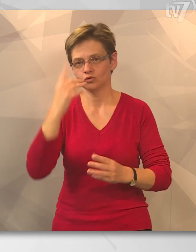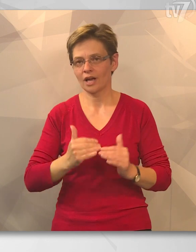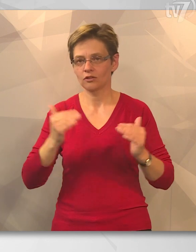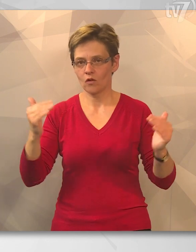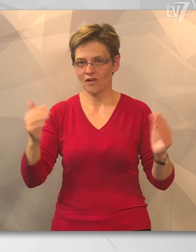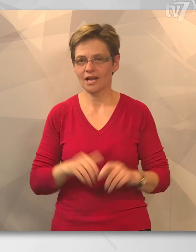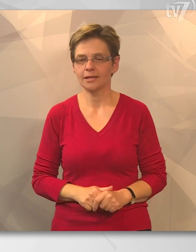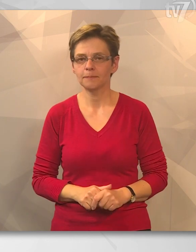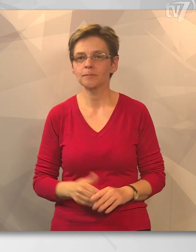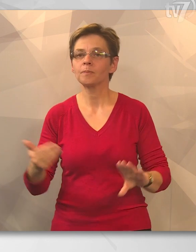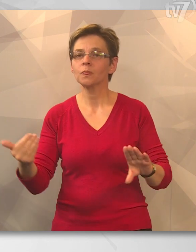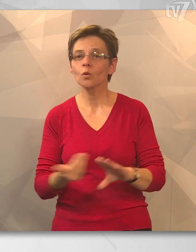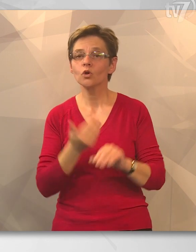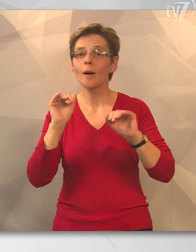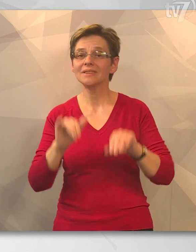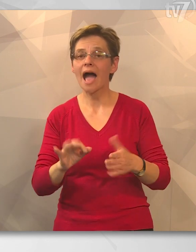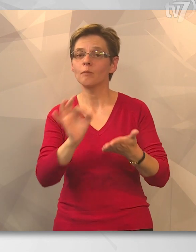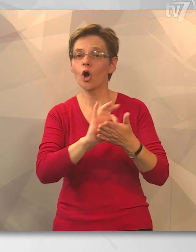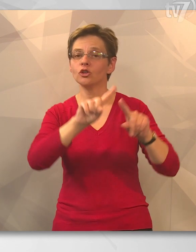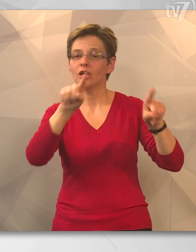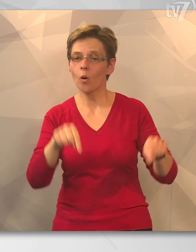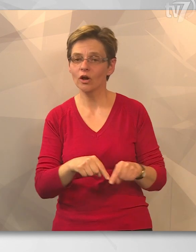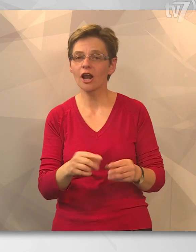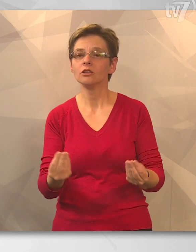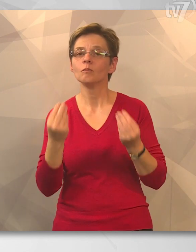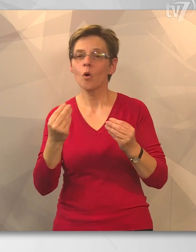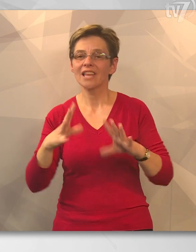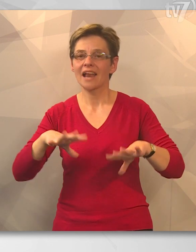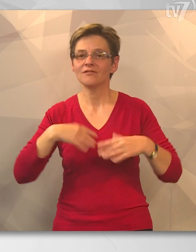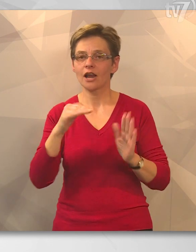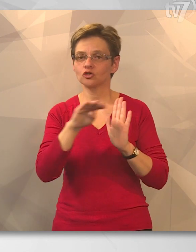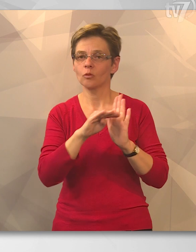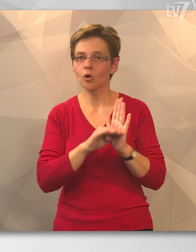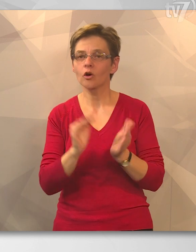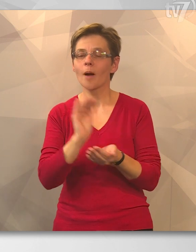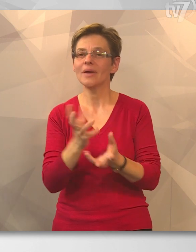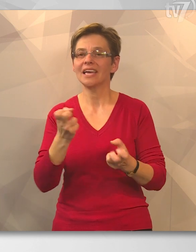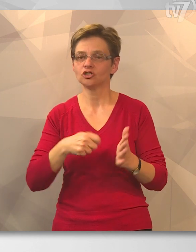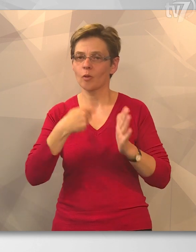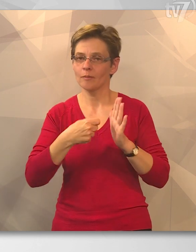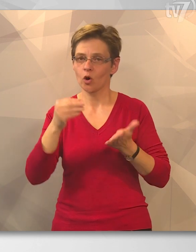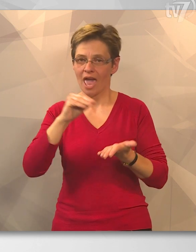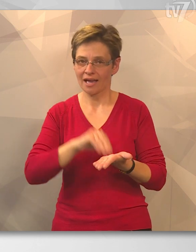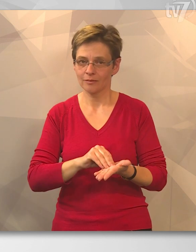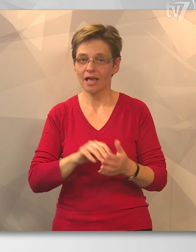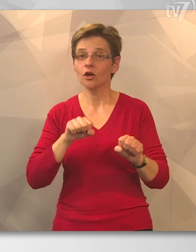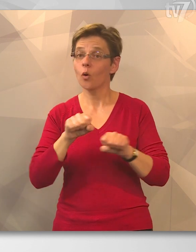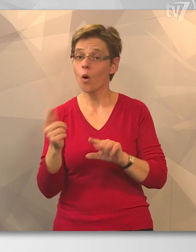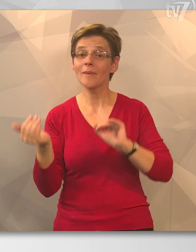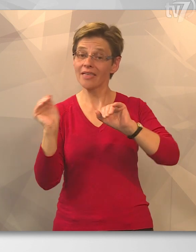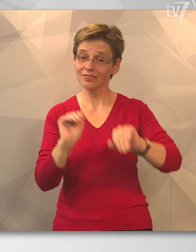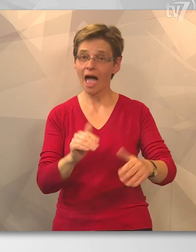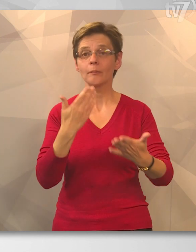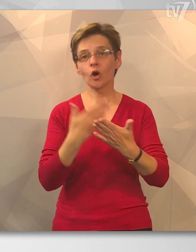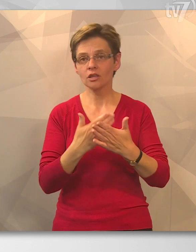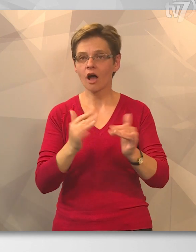majd. Újabb támogatói okirat született a Modern Városok Program Békés Csabai projektjei kapcsán. A kormány